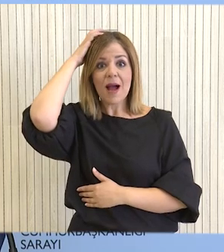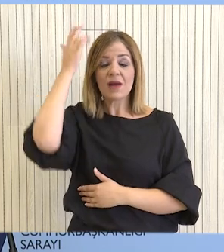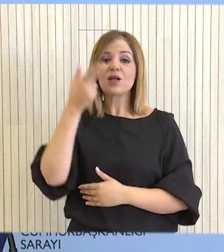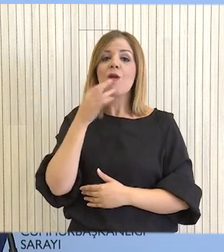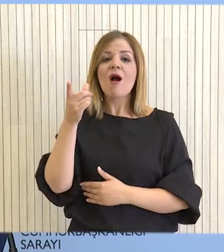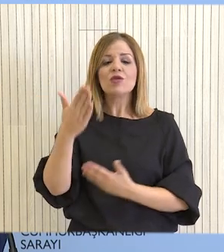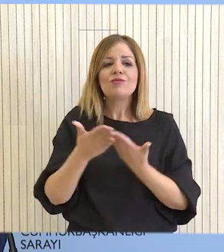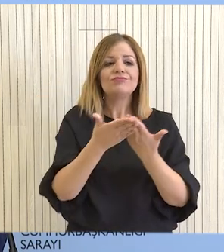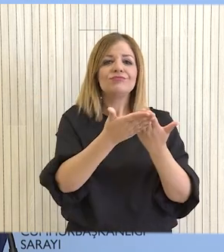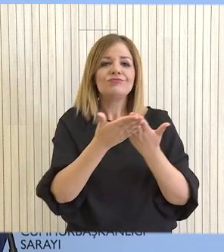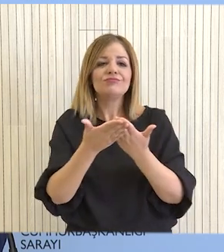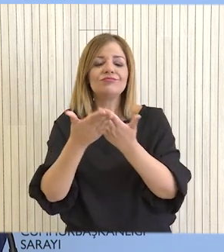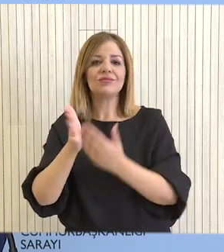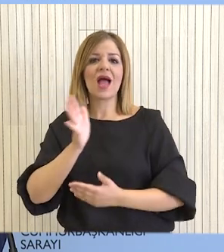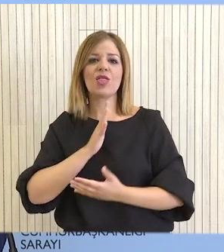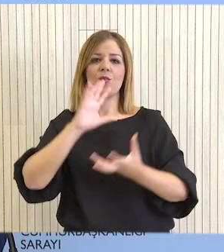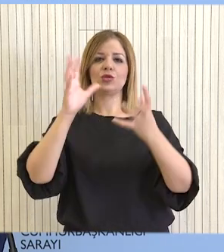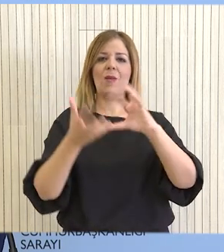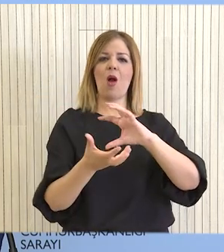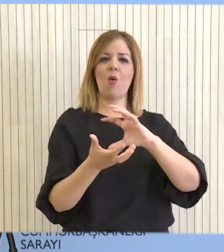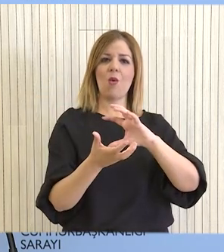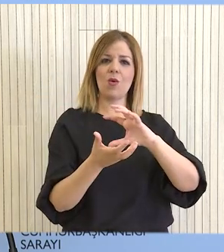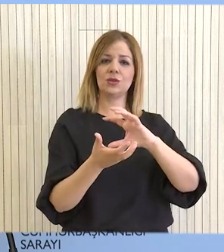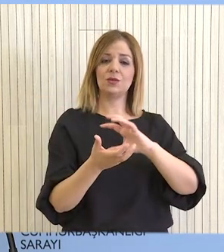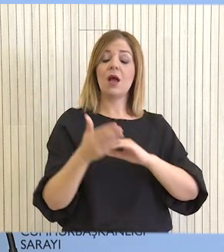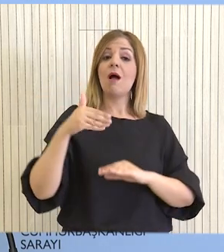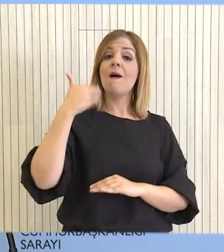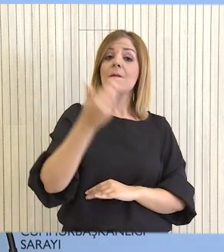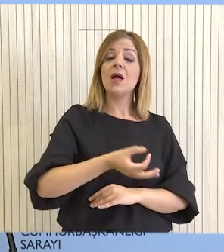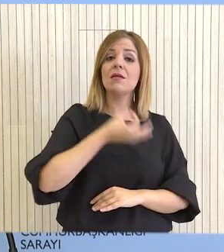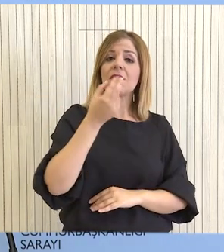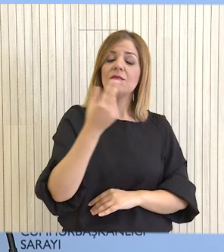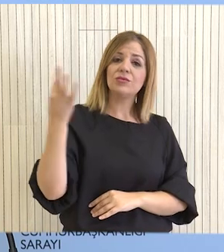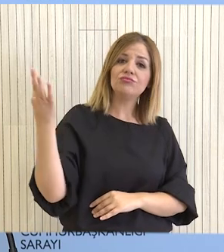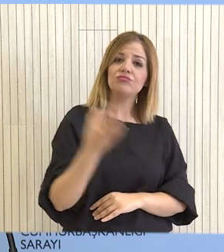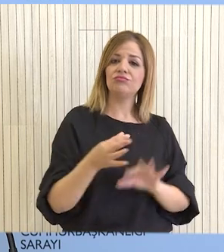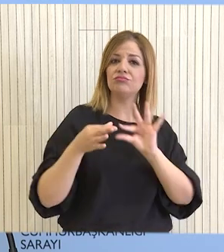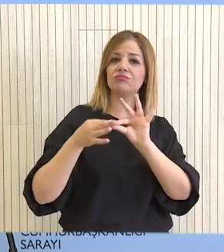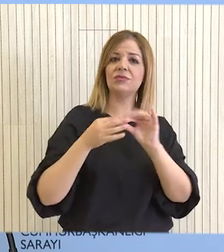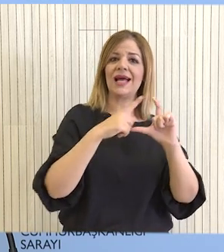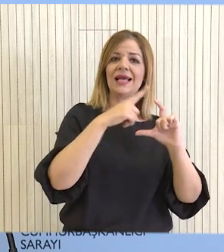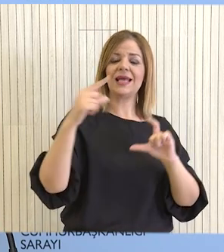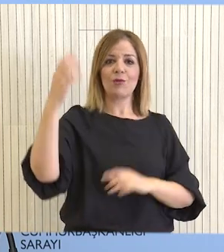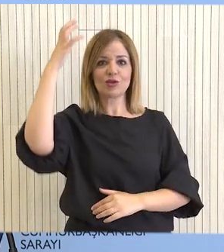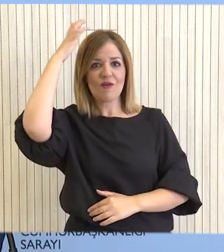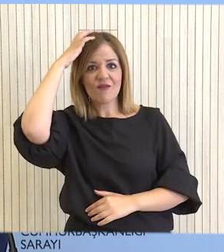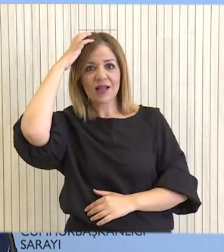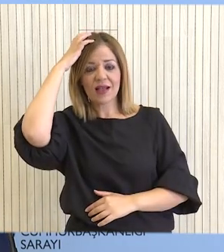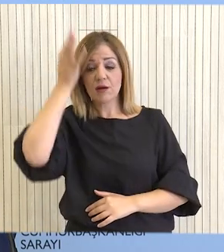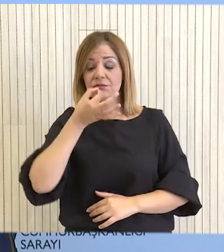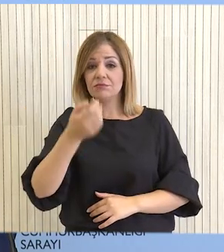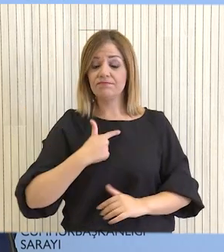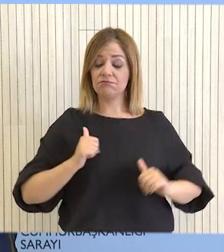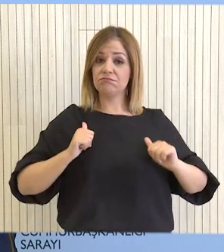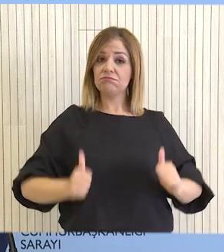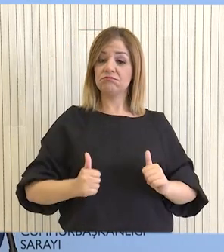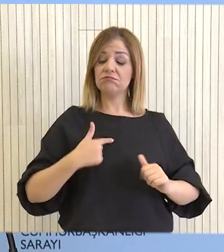έργο της Ρωμοκαθολικής Εκκλησίας ανά το παγκόσμιο, ενώ θα αναφερθεί και στις εξαιρετικές δημερίσμα σχέσεις και θα εκφράσει την αποφασιστικότητα